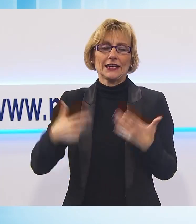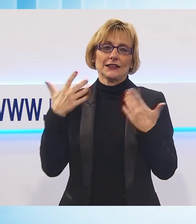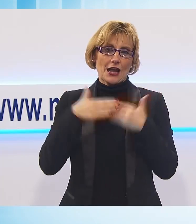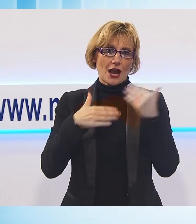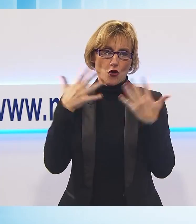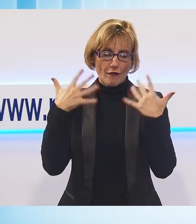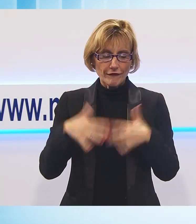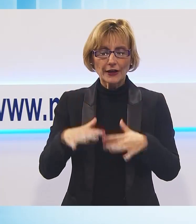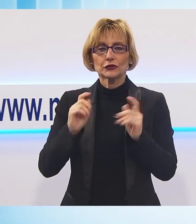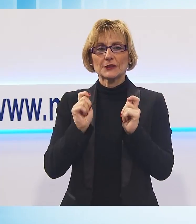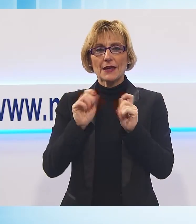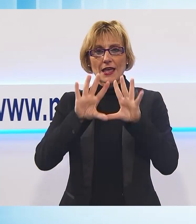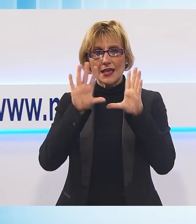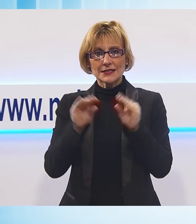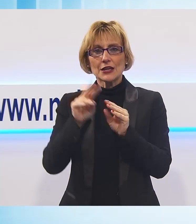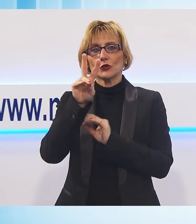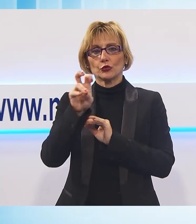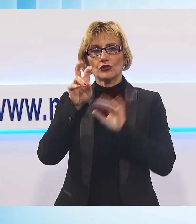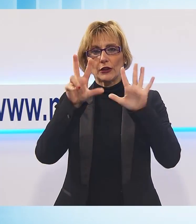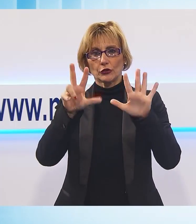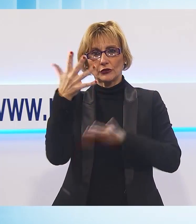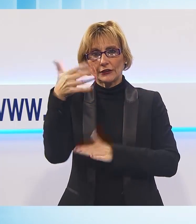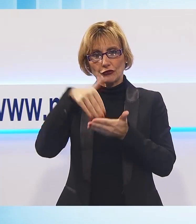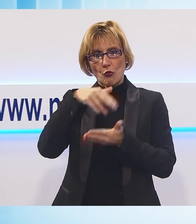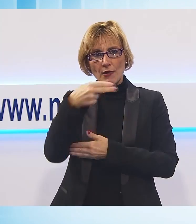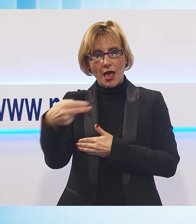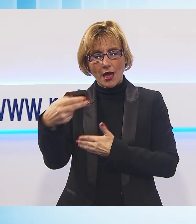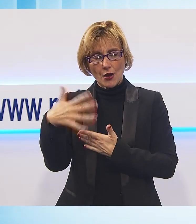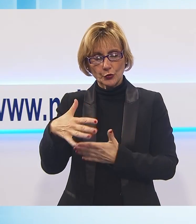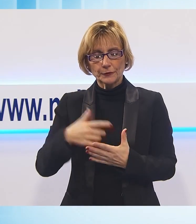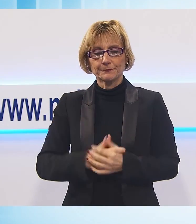costo complessivo dell'opera 285 mila euro.